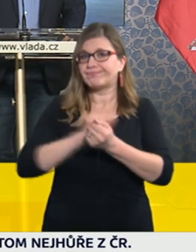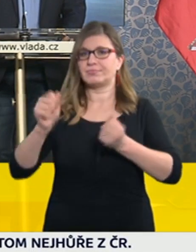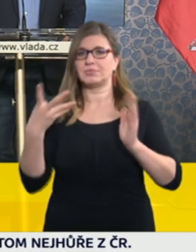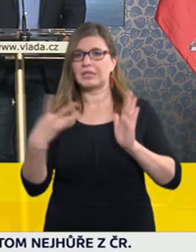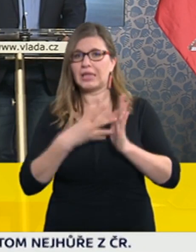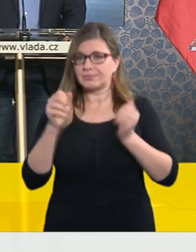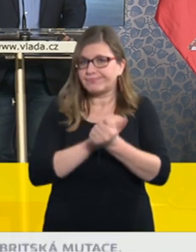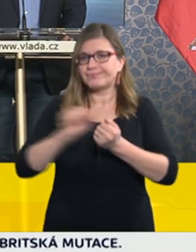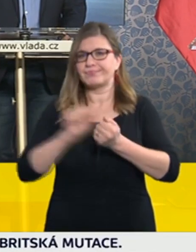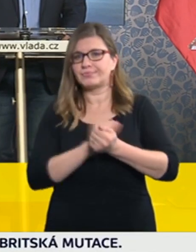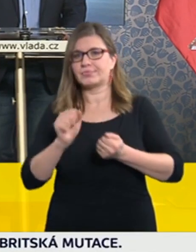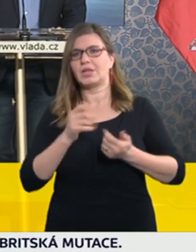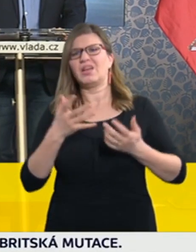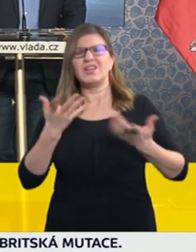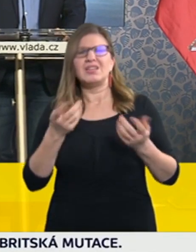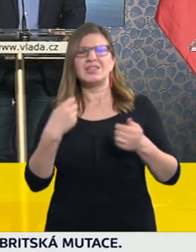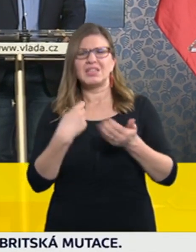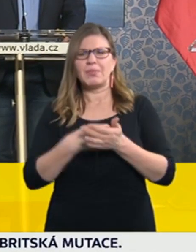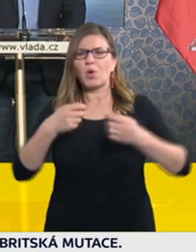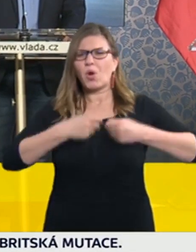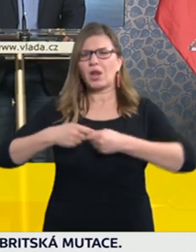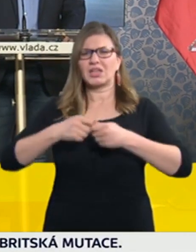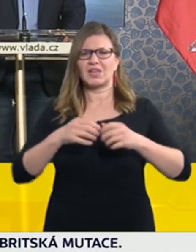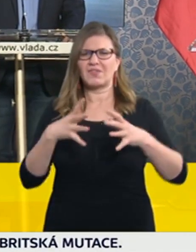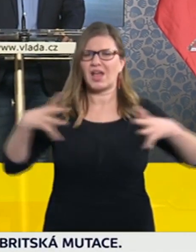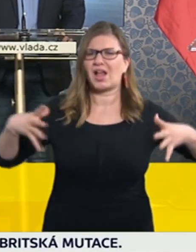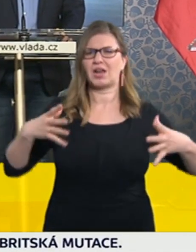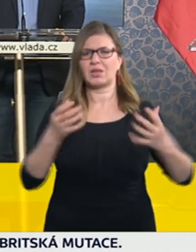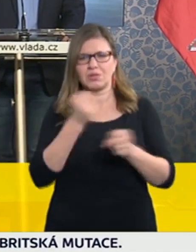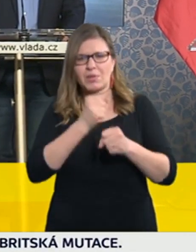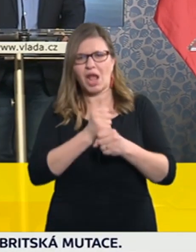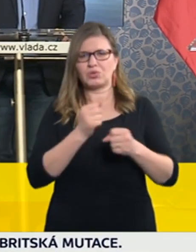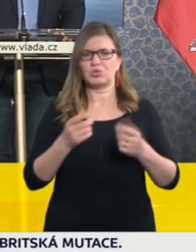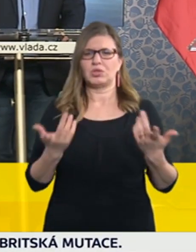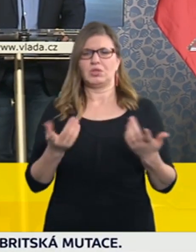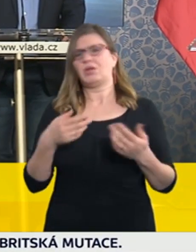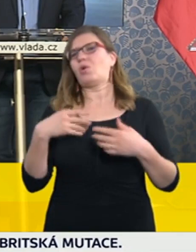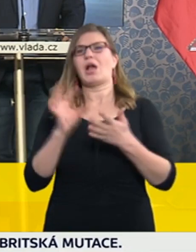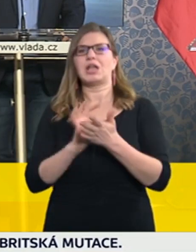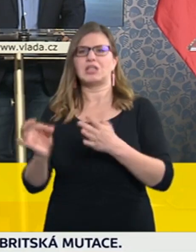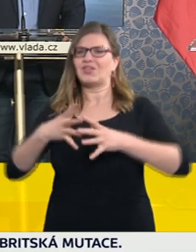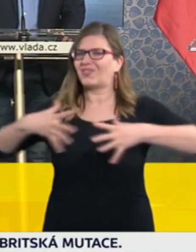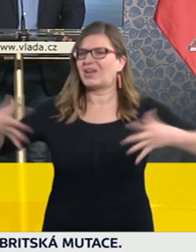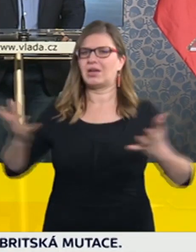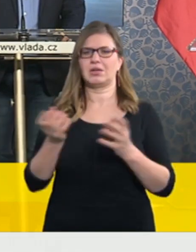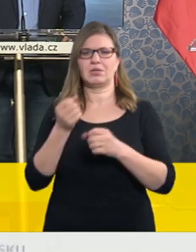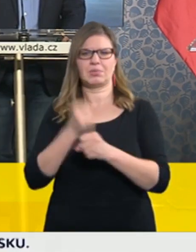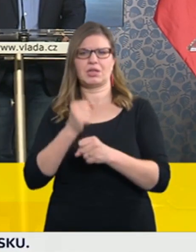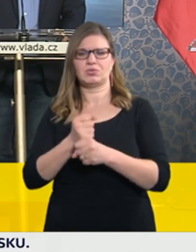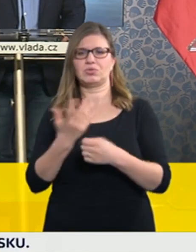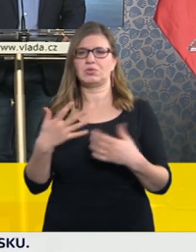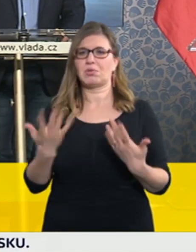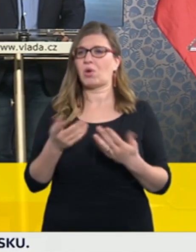výrobě nebo i v kancelárských provozech, případně nějakou formu nařízení, přímému nařízení home office. Děkuji.